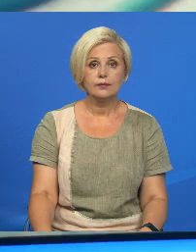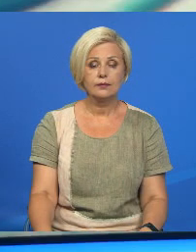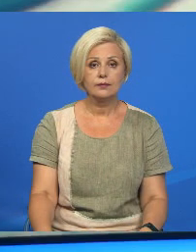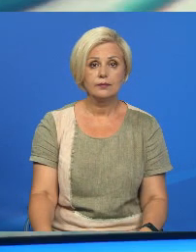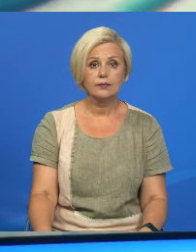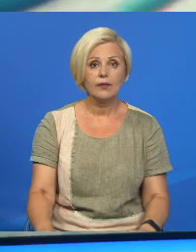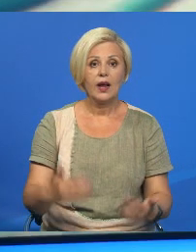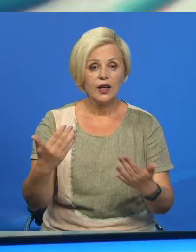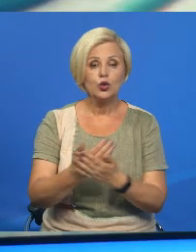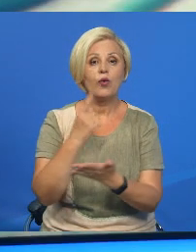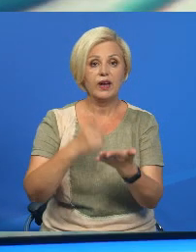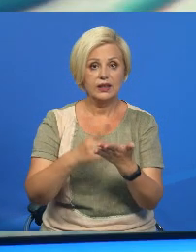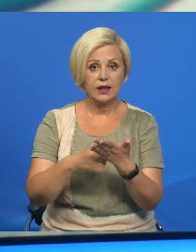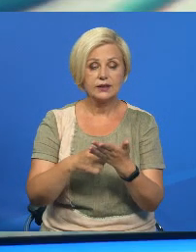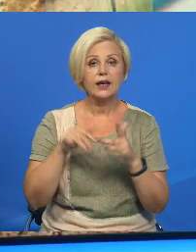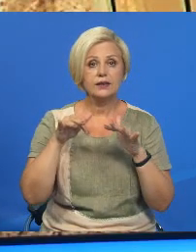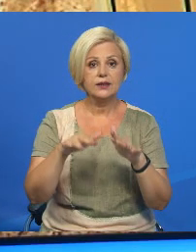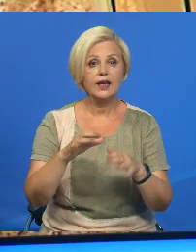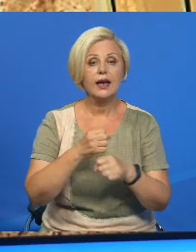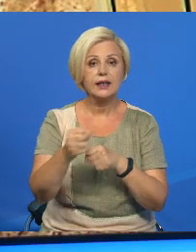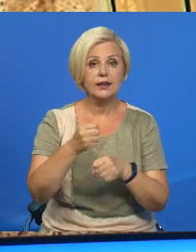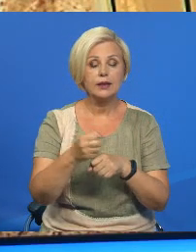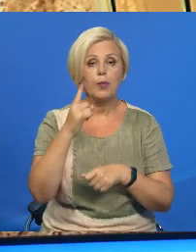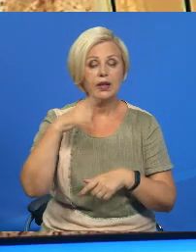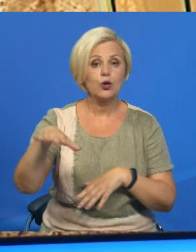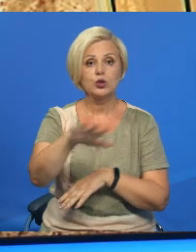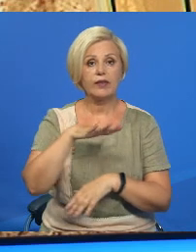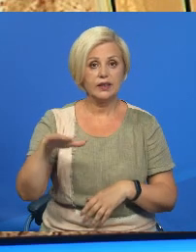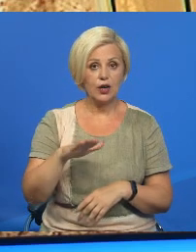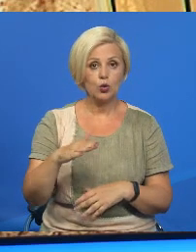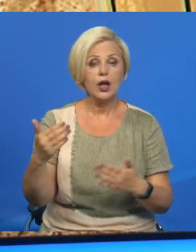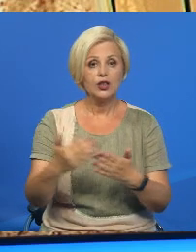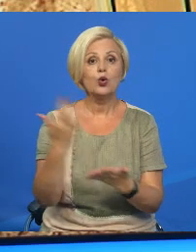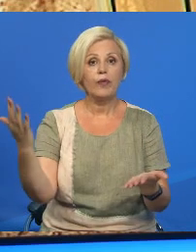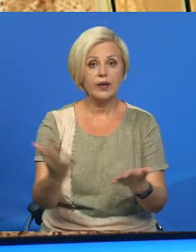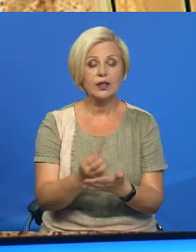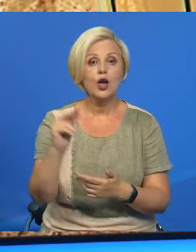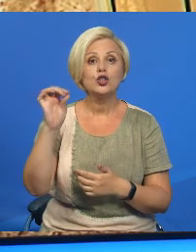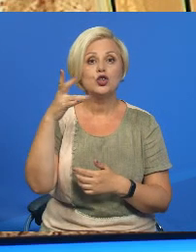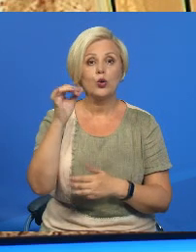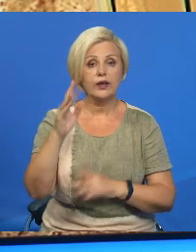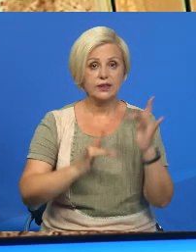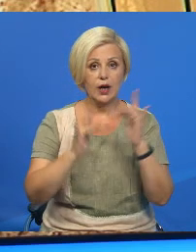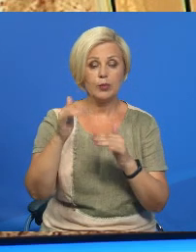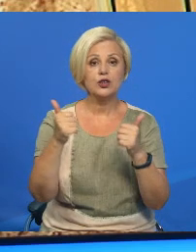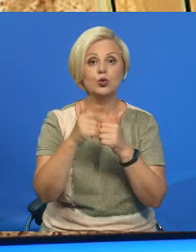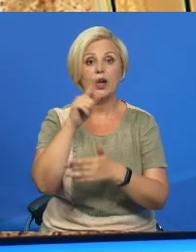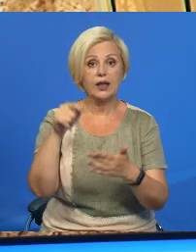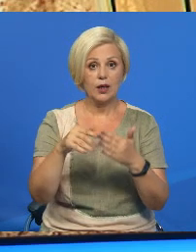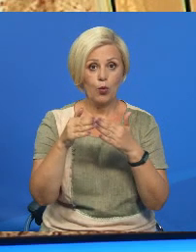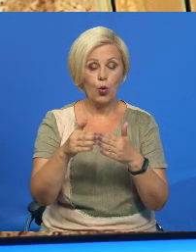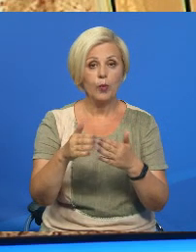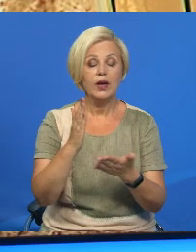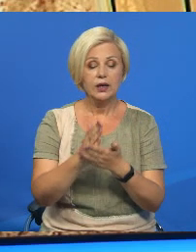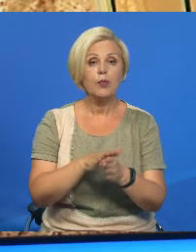Чарговые доказы в справе об геноциде белорусского народа. Новые знаходки ученковским лесу, что под «Гомелем» служат